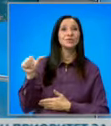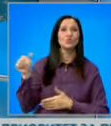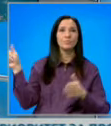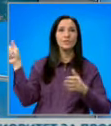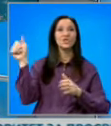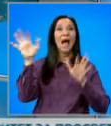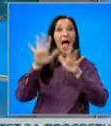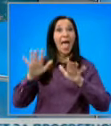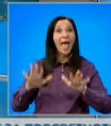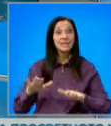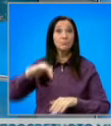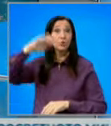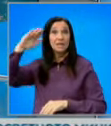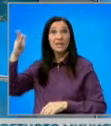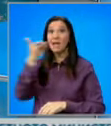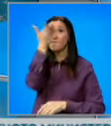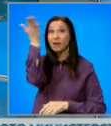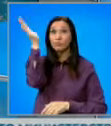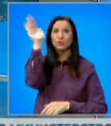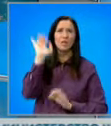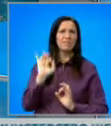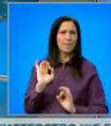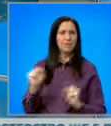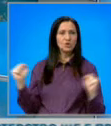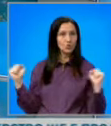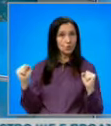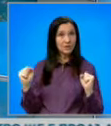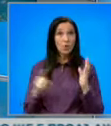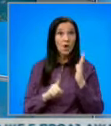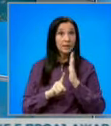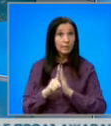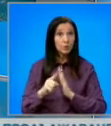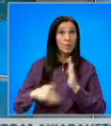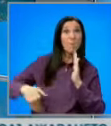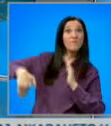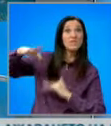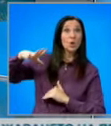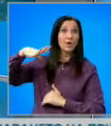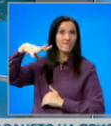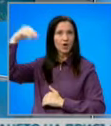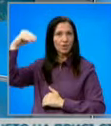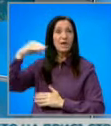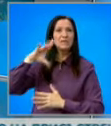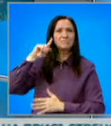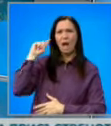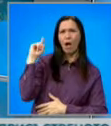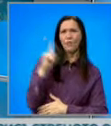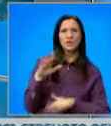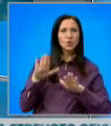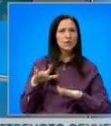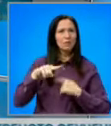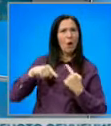есен, но в планините времето ще бъде типично зимно. Температурите по най-високите върхове през целият ден ще останат